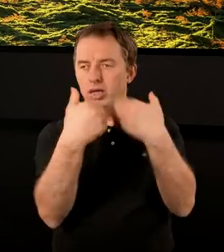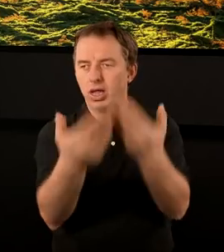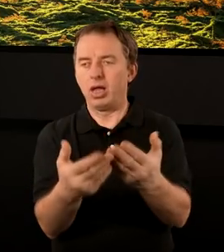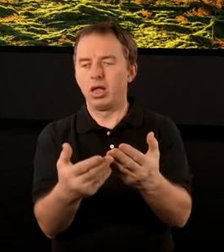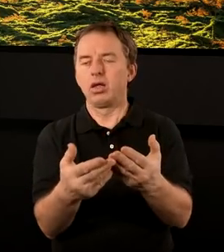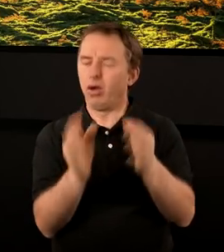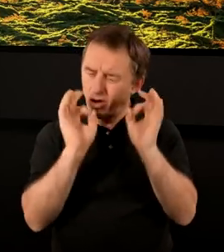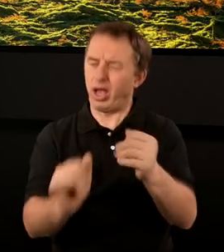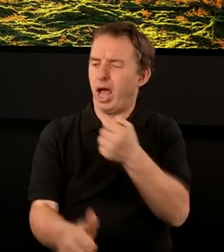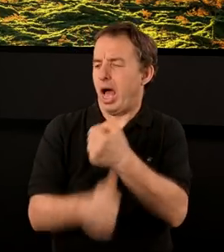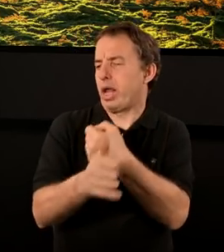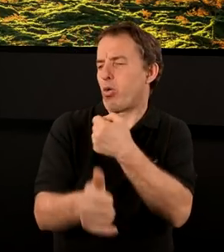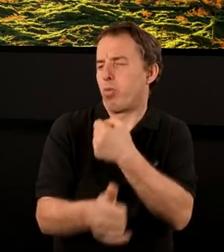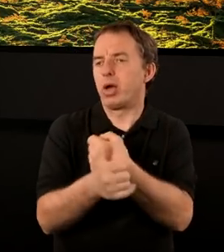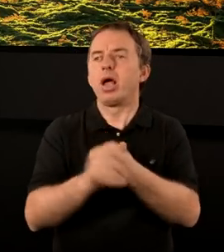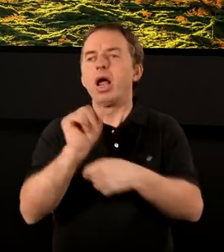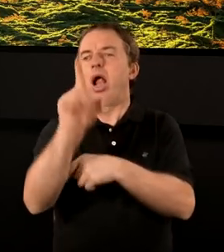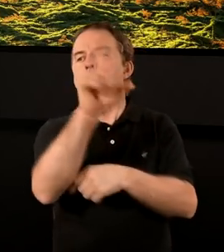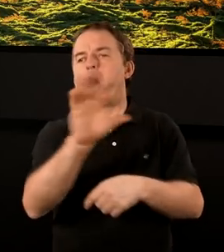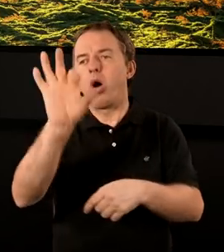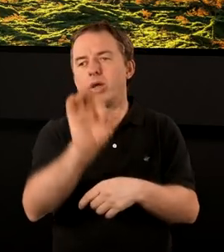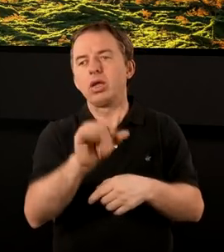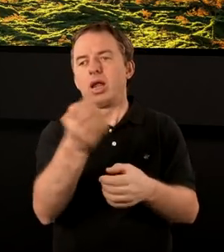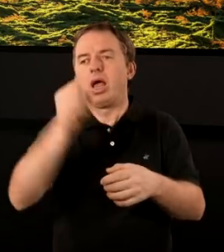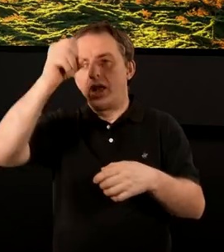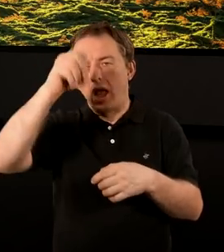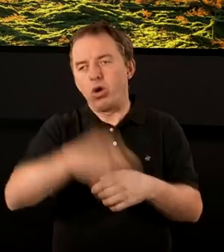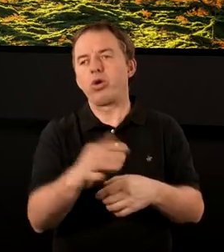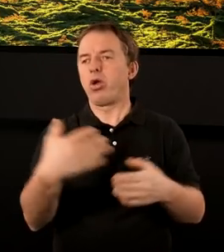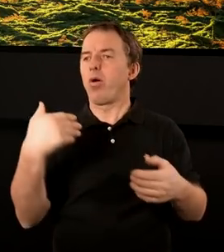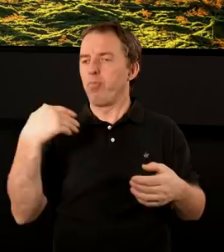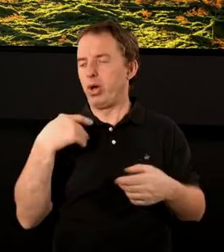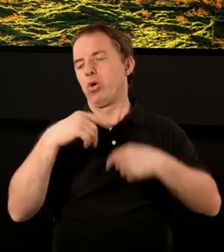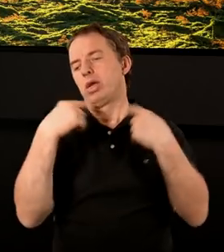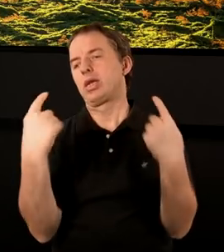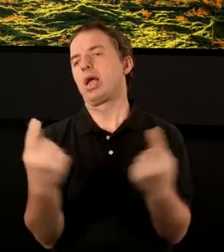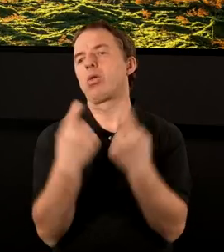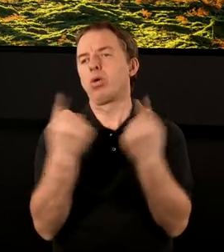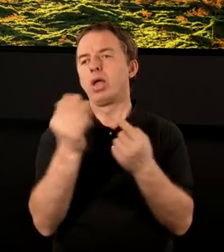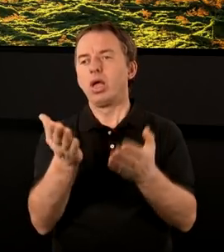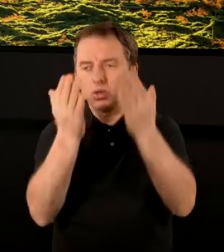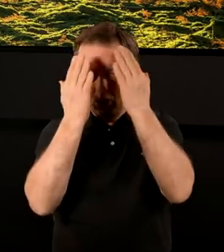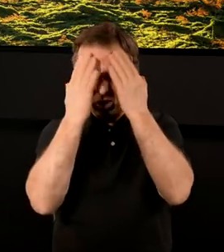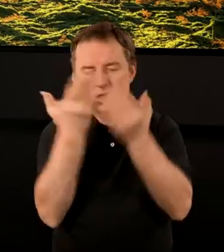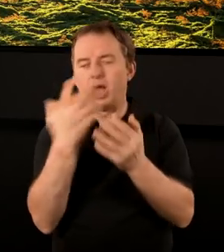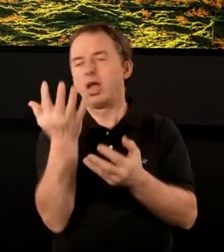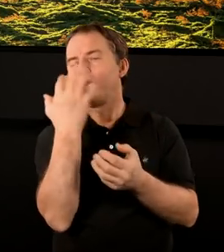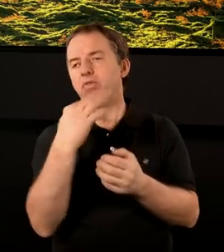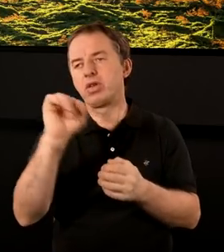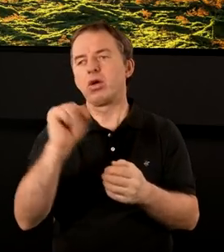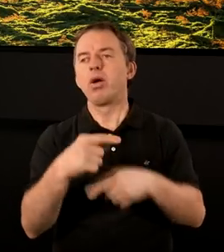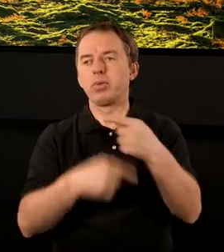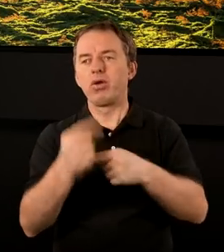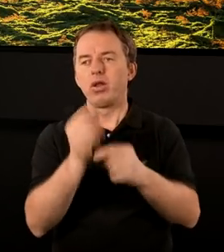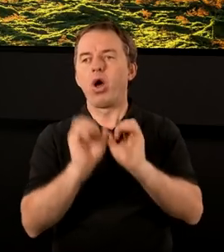Bóg mu dał konkretne argumenty, które pokazały, że los, niby ten najgorszy, był sytuacją, w której doznał niezwykłego